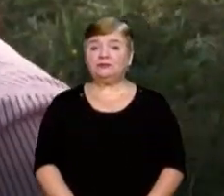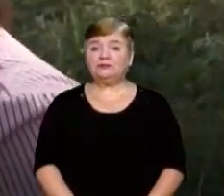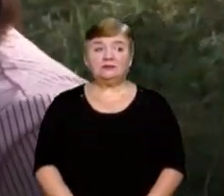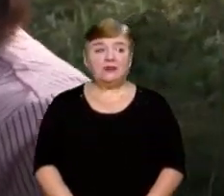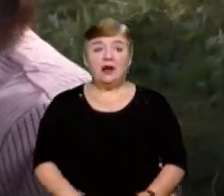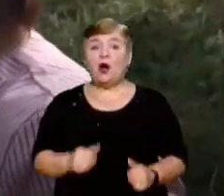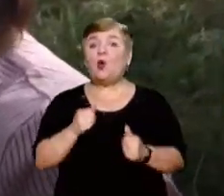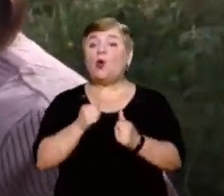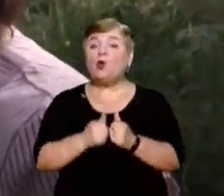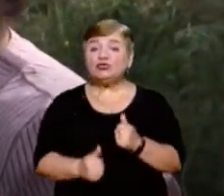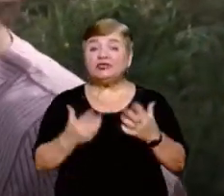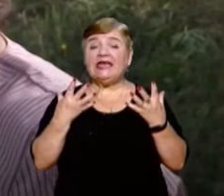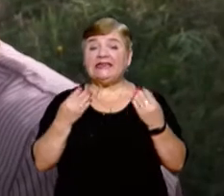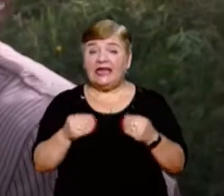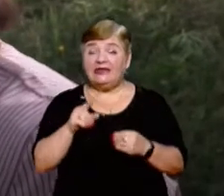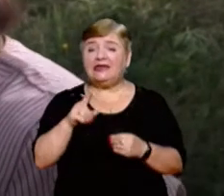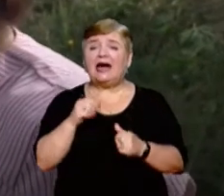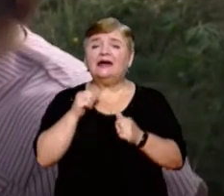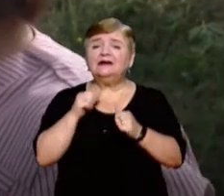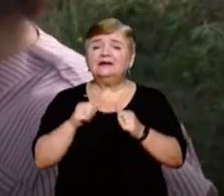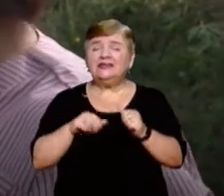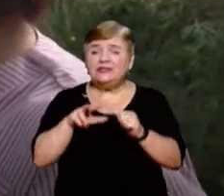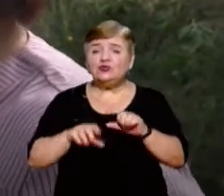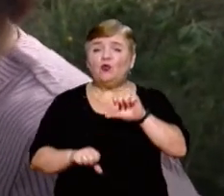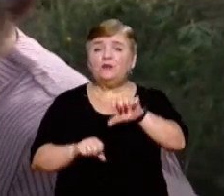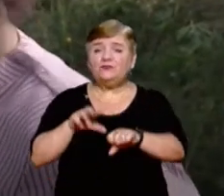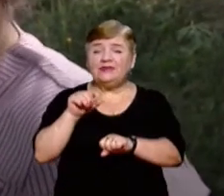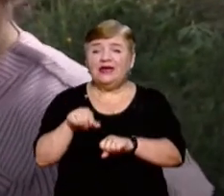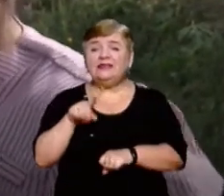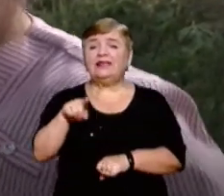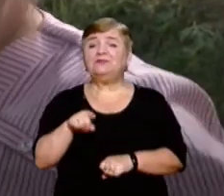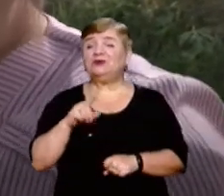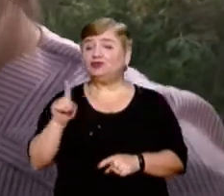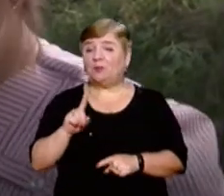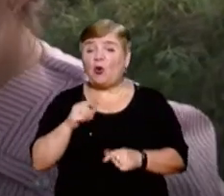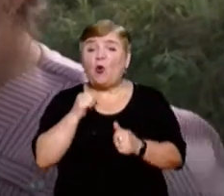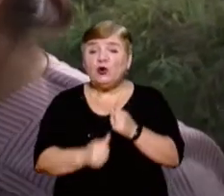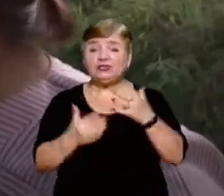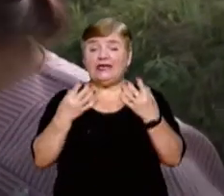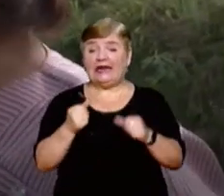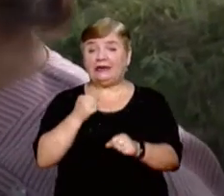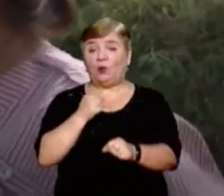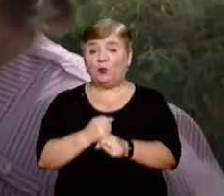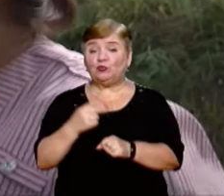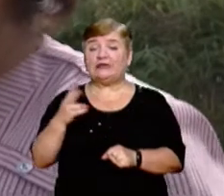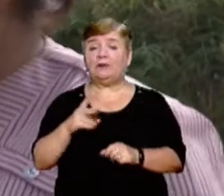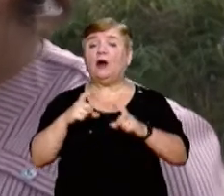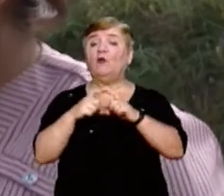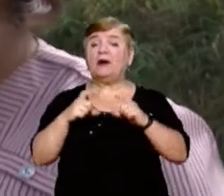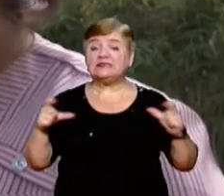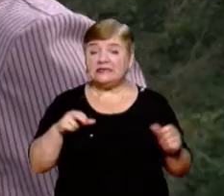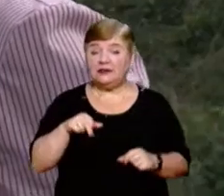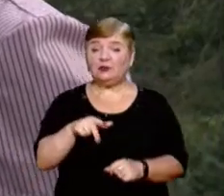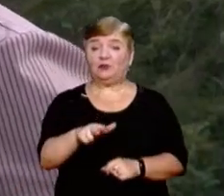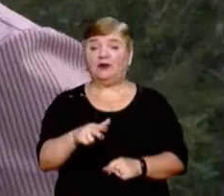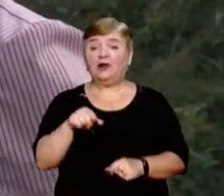Кожен день я горитов, драбину влізу, ходжу, горитов, драбину вліжу, кожен день на роботу, треба йти в магазин, в магазин